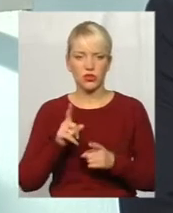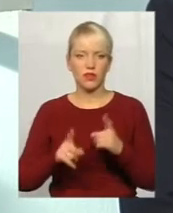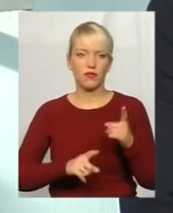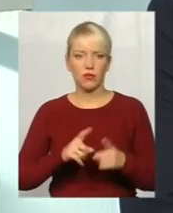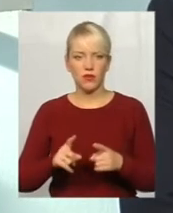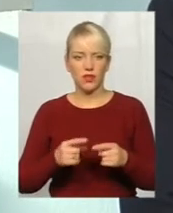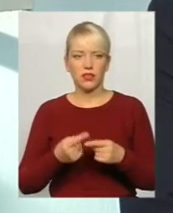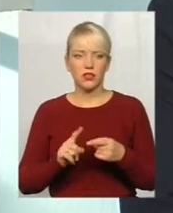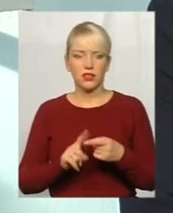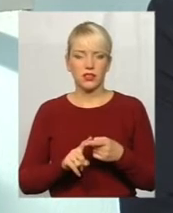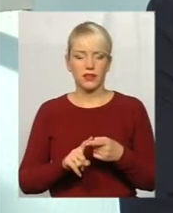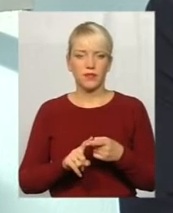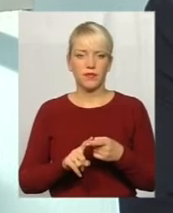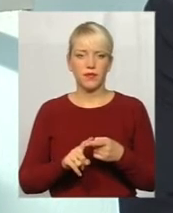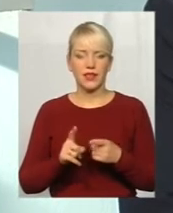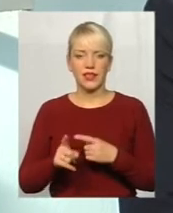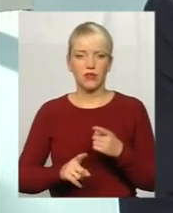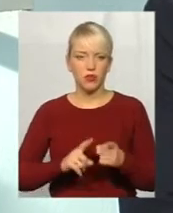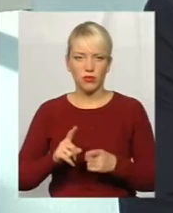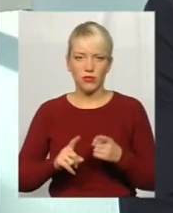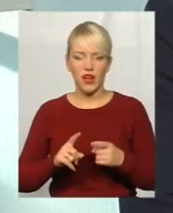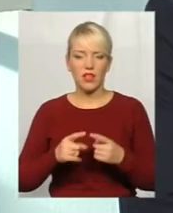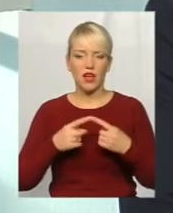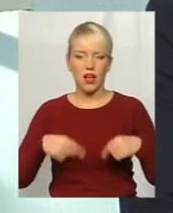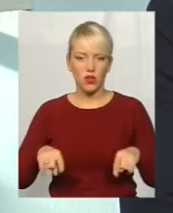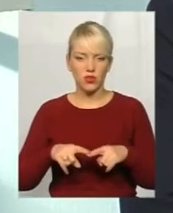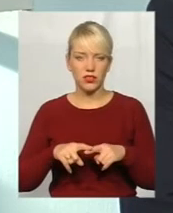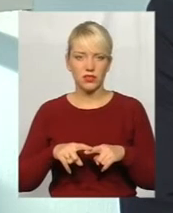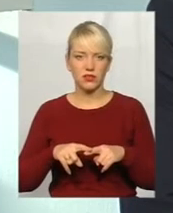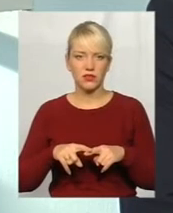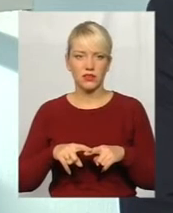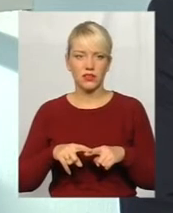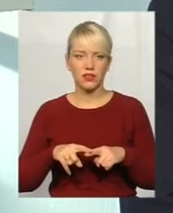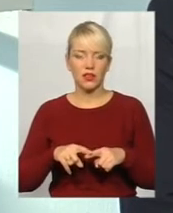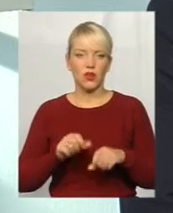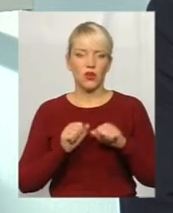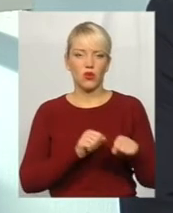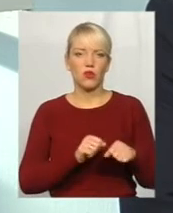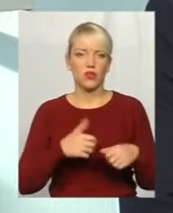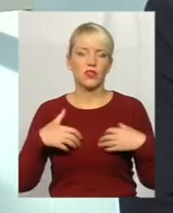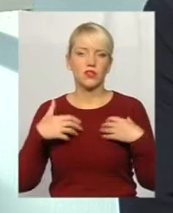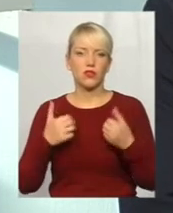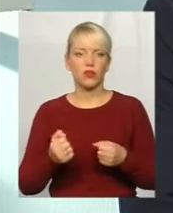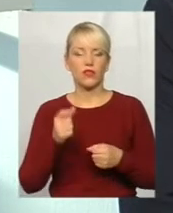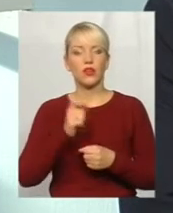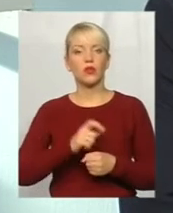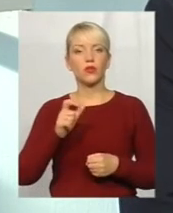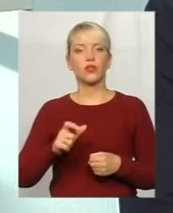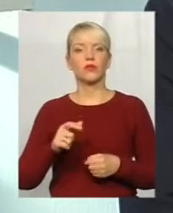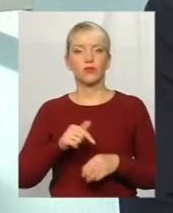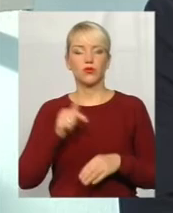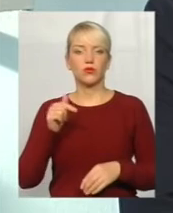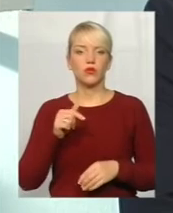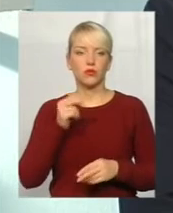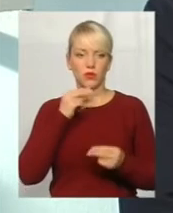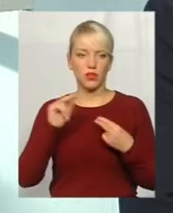реформуванням галузі охорони здоров'я, люди почувають